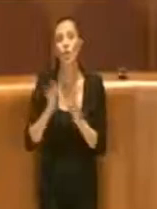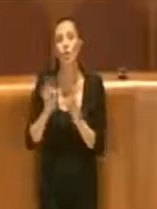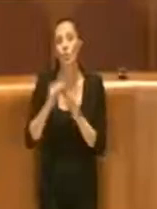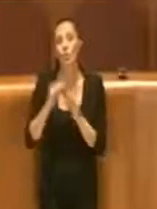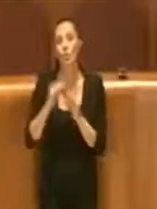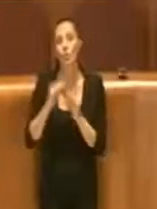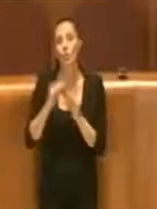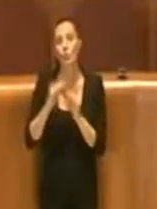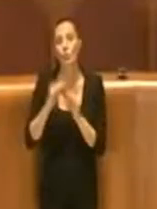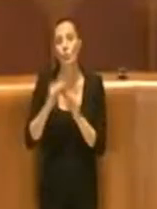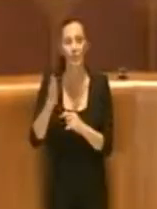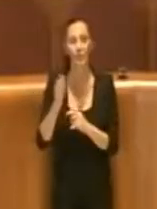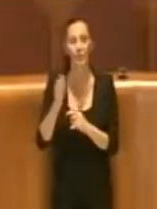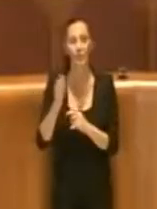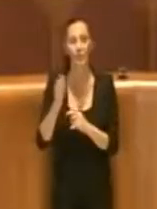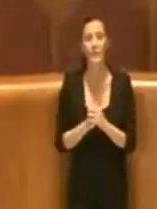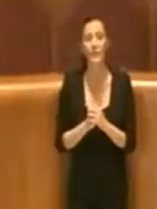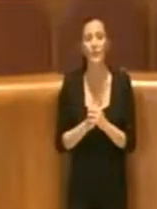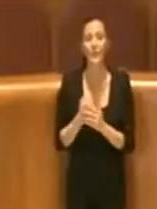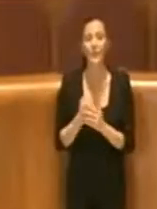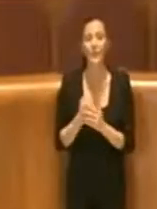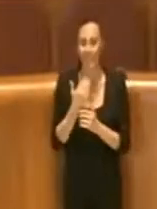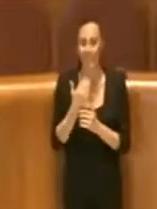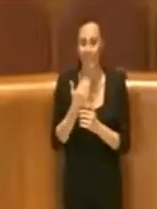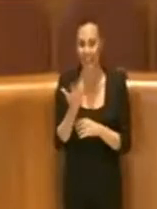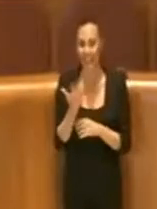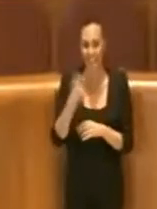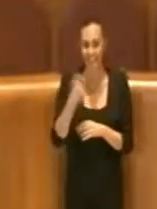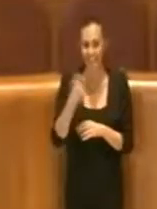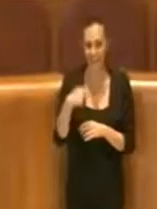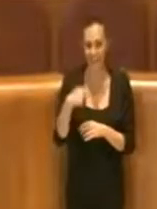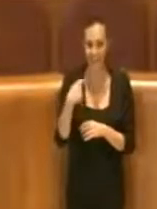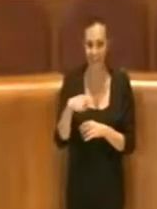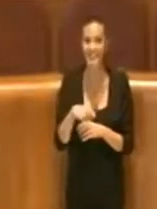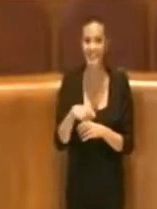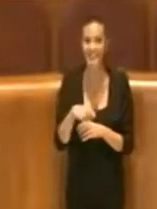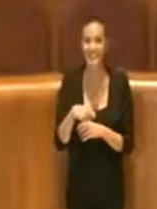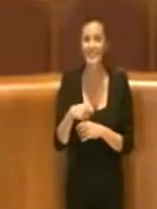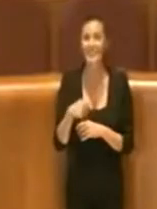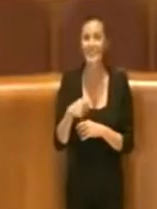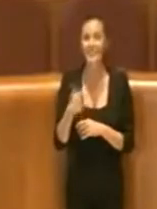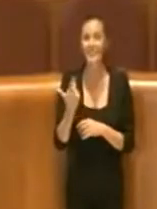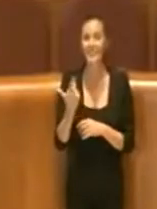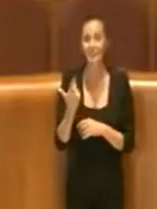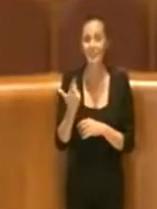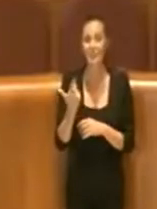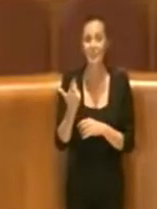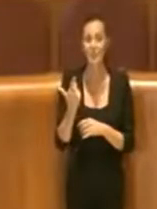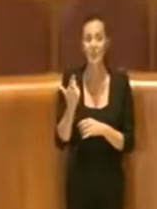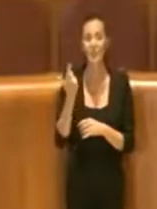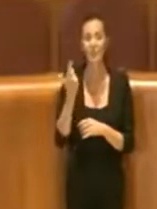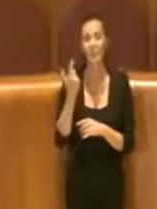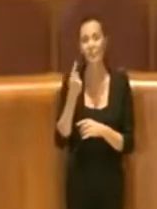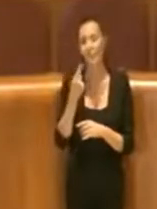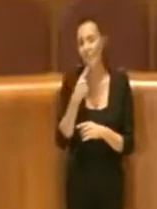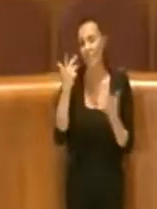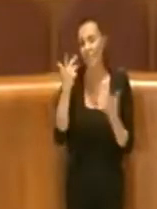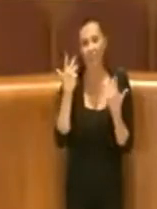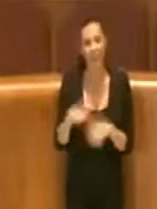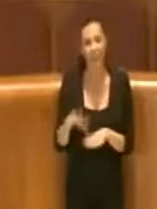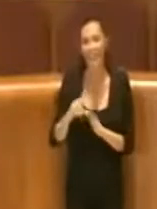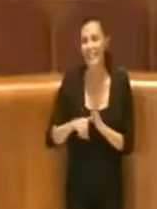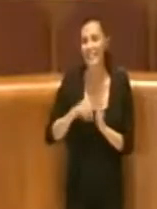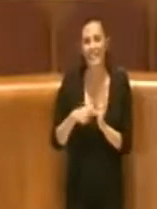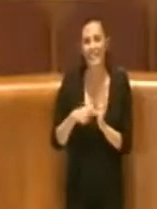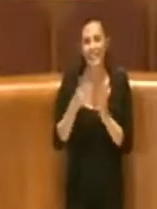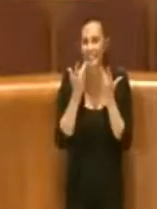Grazie Presidente, ci impiegherò molto meno tempo perché le cose sono già state dette. La delibera è una delibera